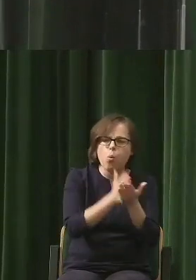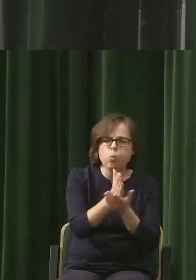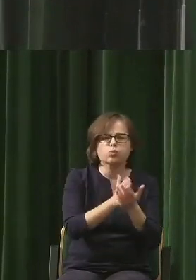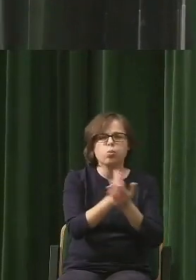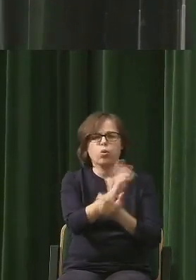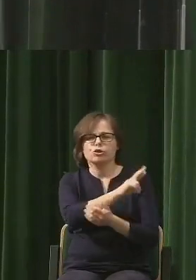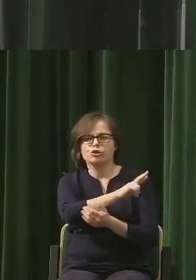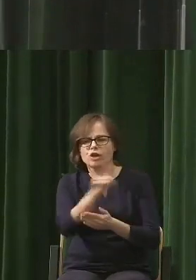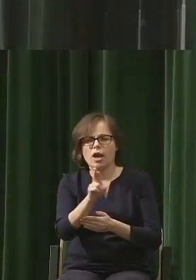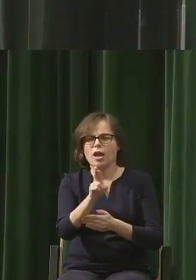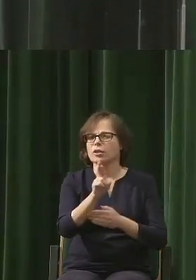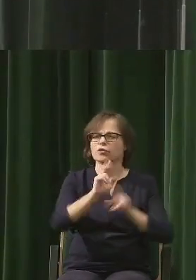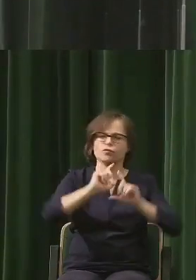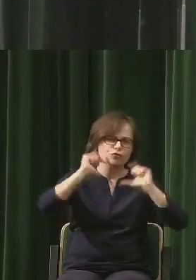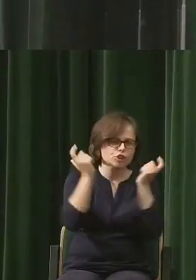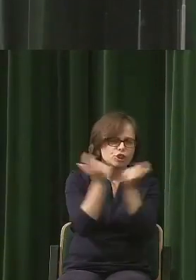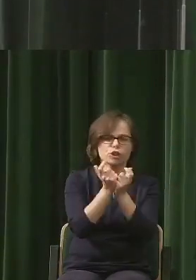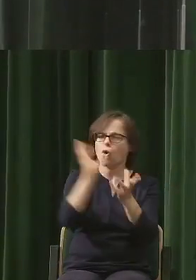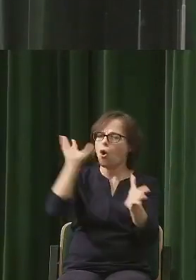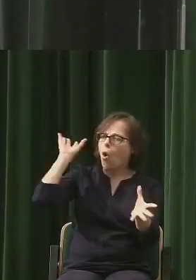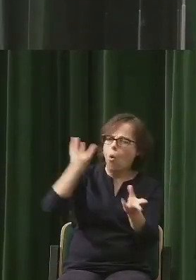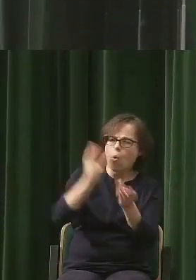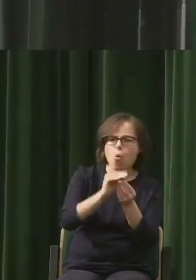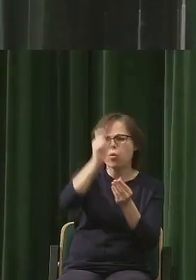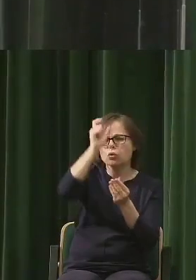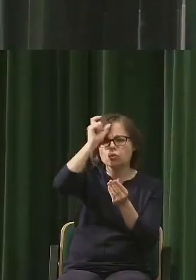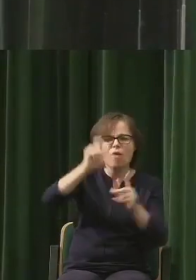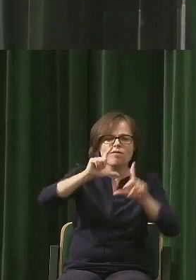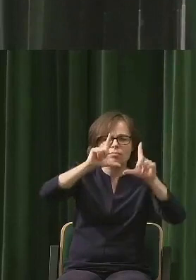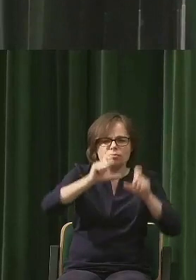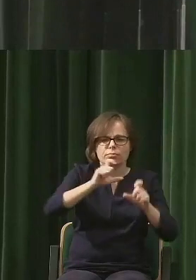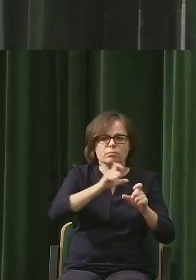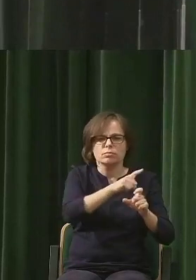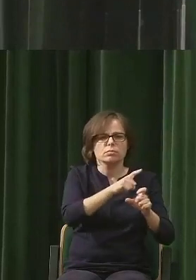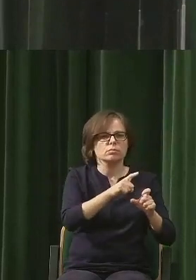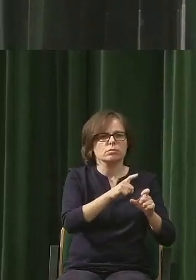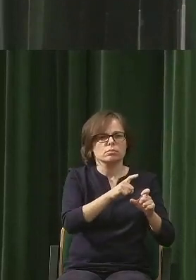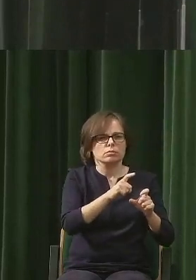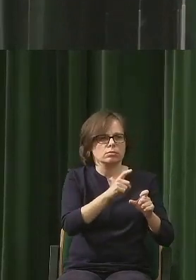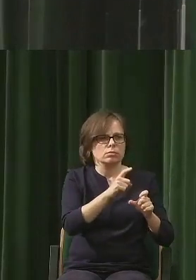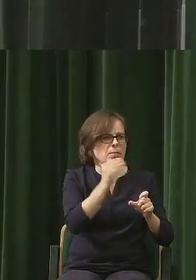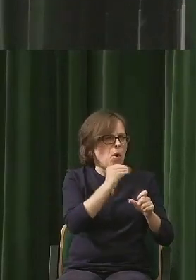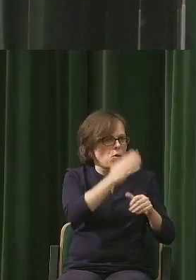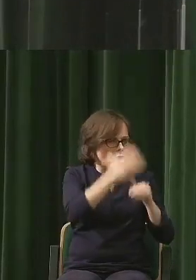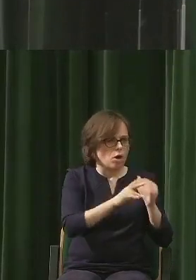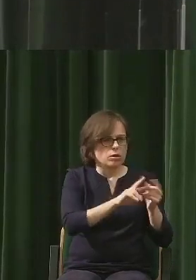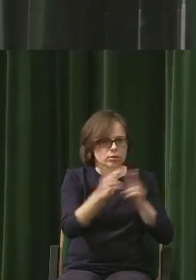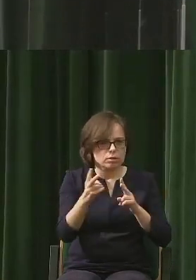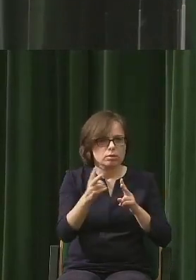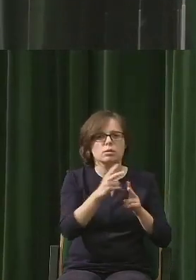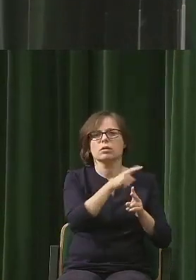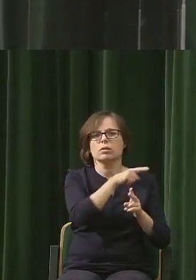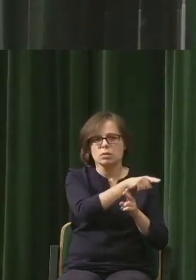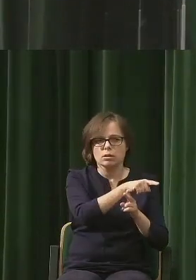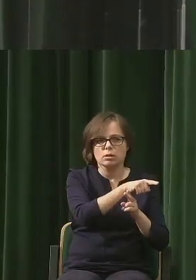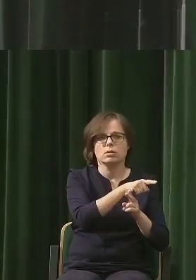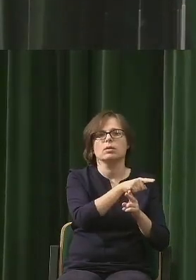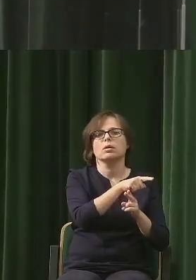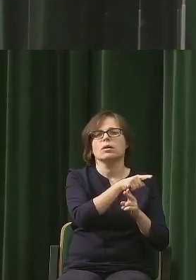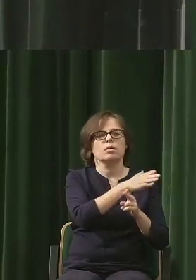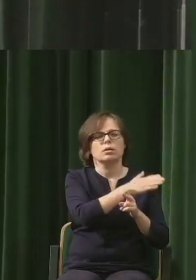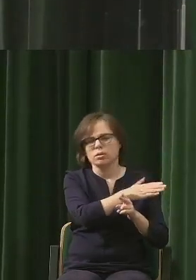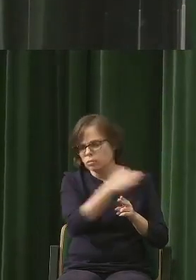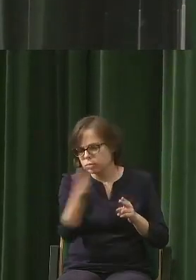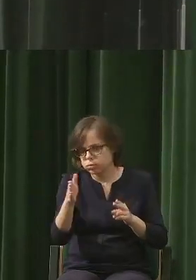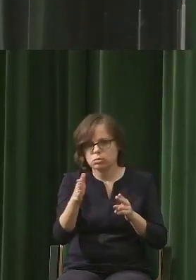usług, które człowiek wytworzył od czasu, jak zszedł z drzewa, została wytworzona od roku 1980 do dzisiaj,